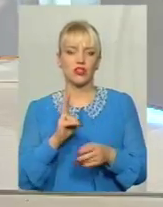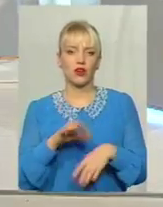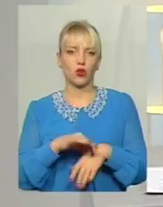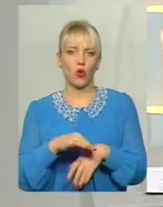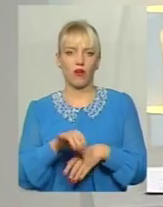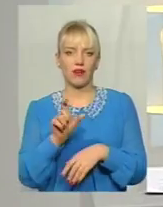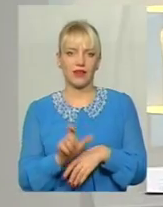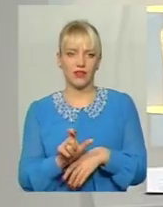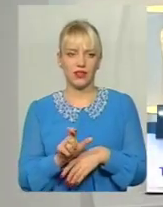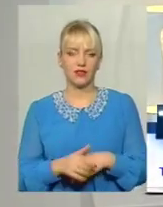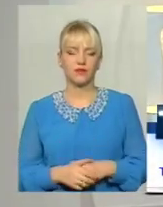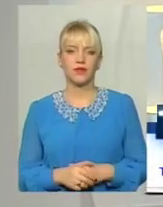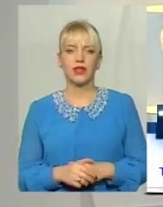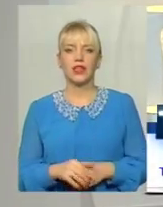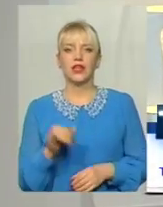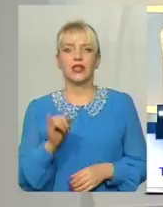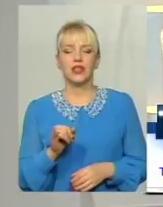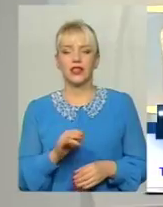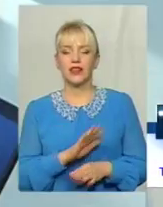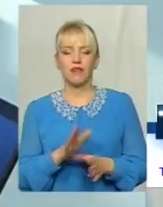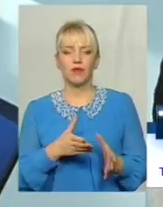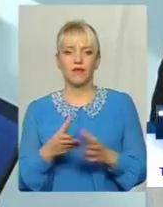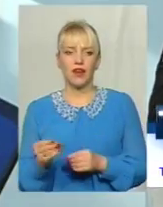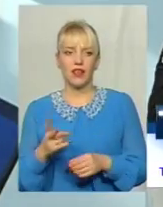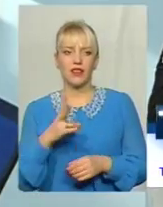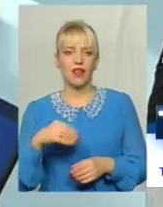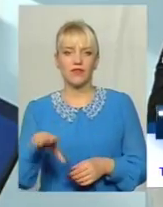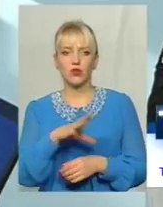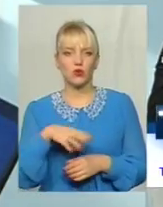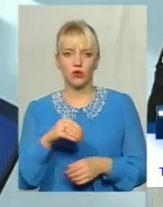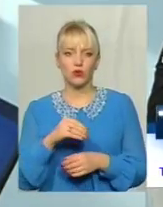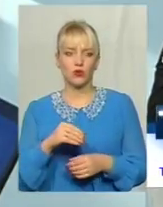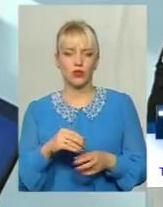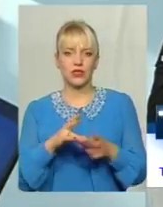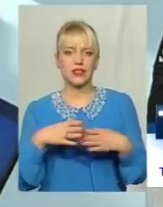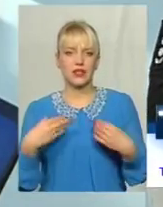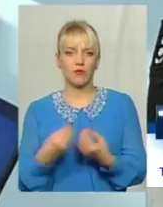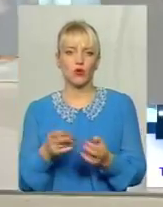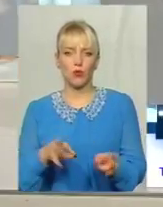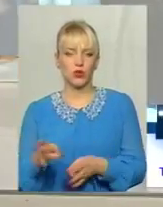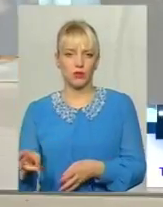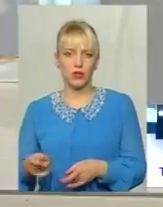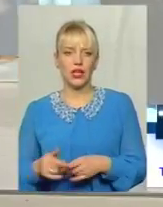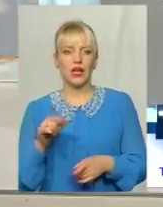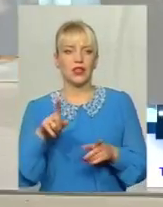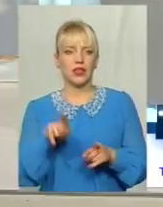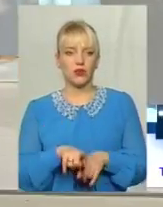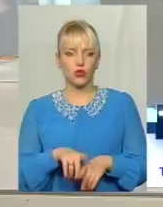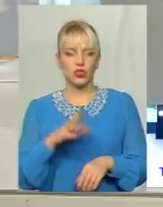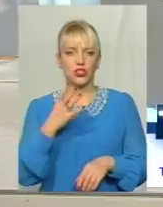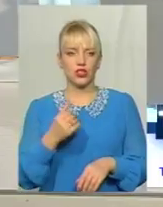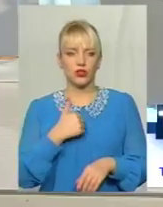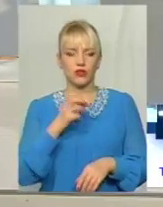свобод кривника Так, і яке не впливає на потерпілого Крім цього, я би хотів навіть